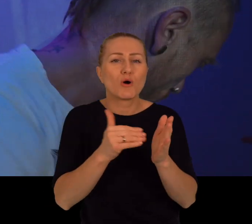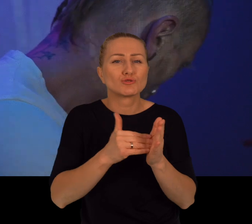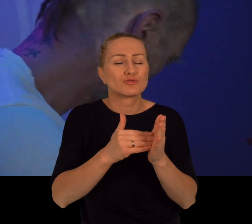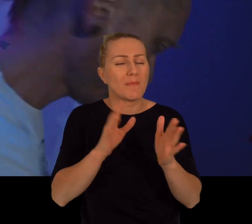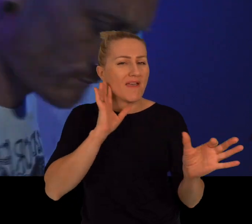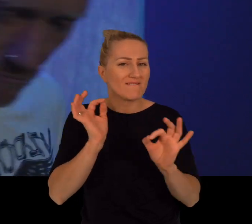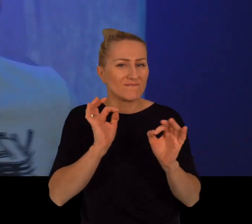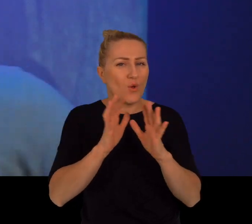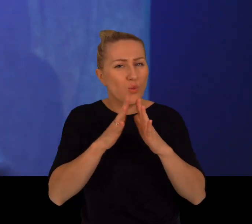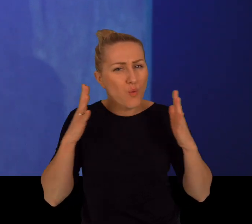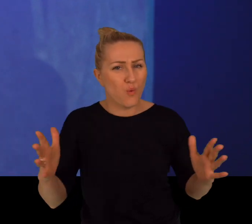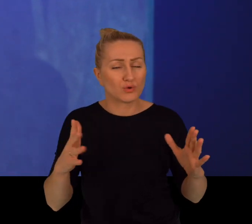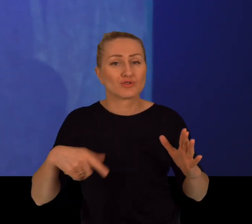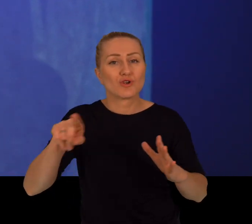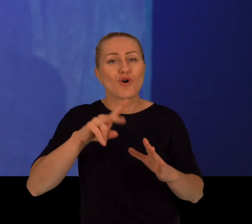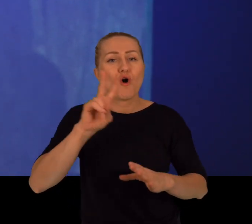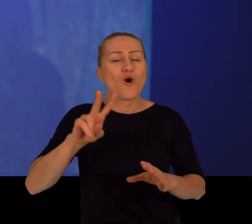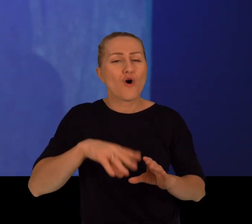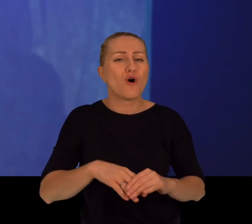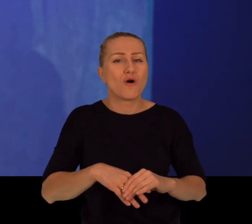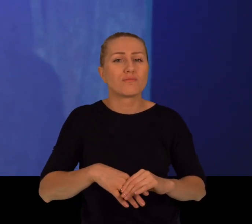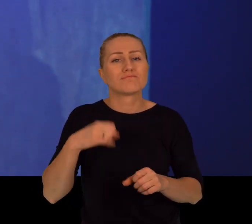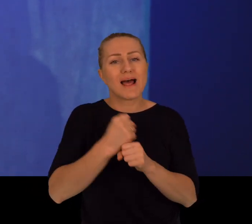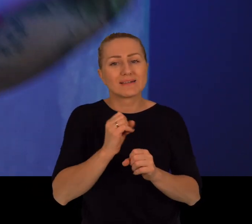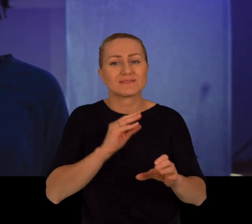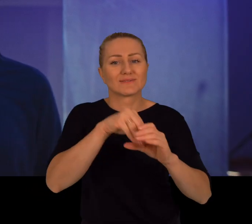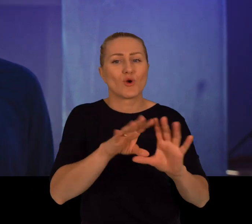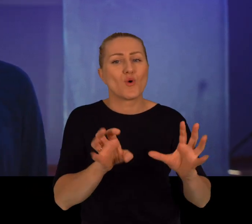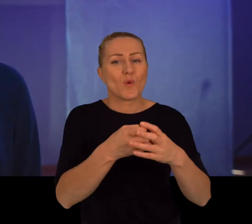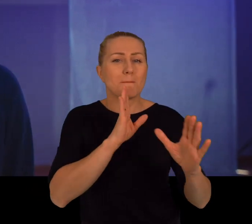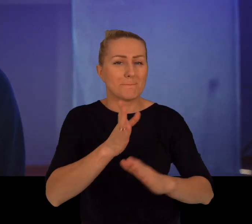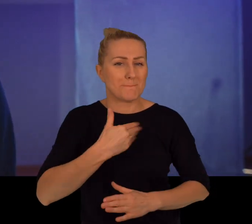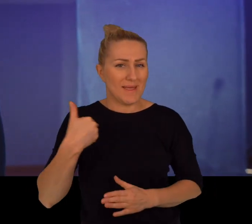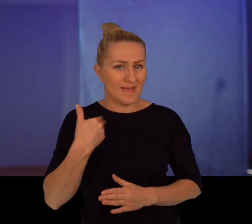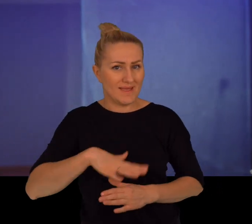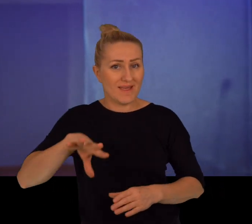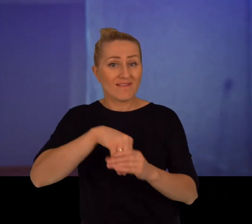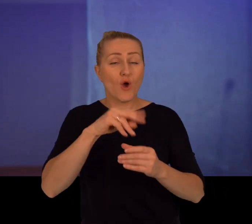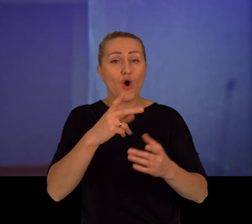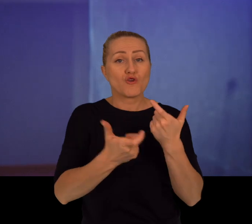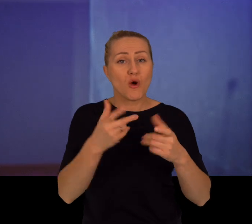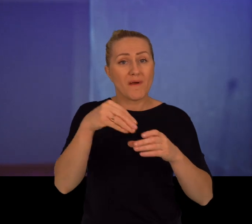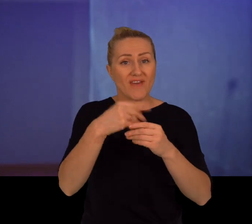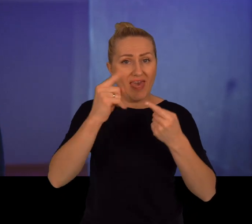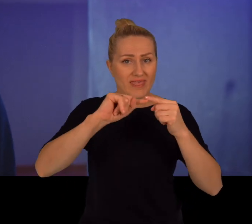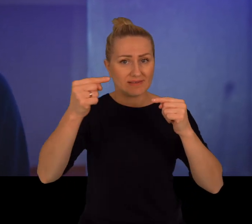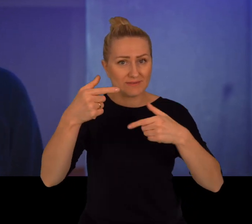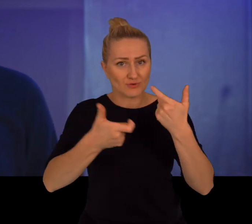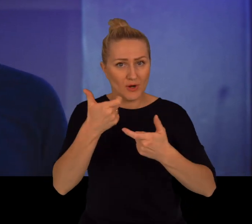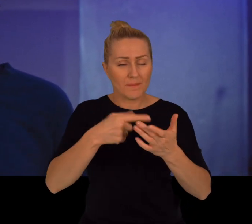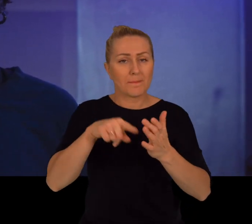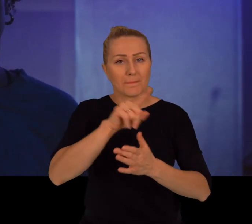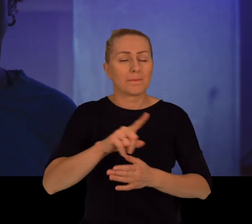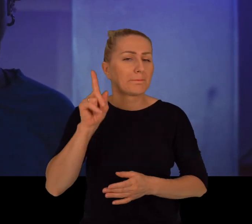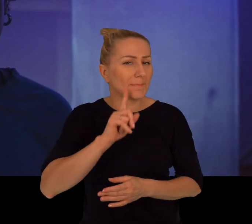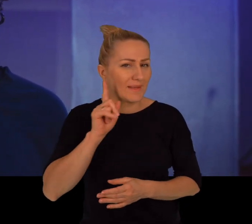messagesami, ale potem ktoś, który pracuje w grupie jak ours, zbudowano te messagesy w jedną słowę, mówiąc,